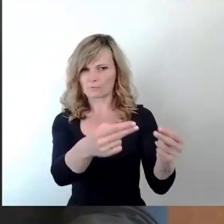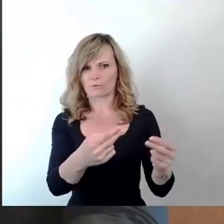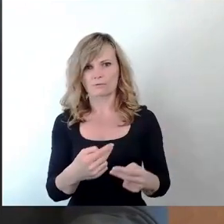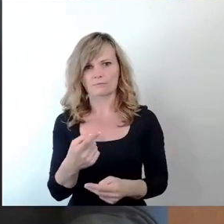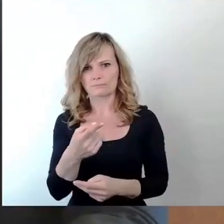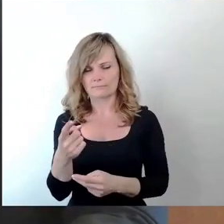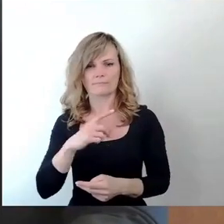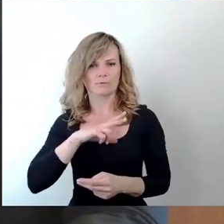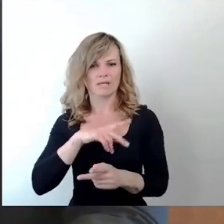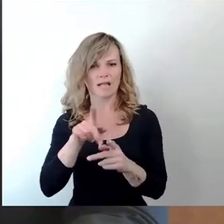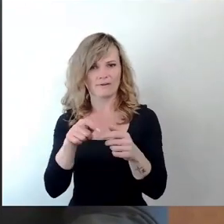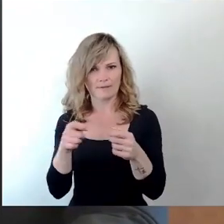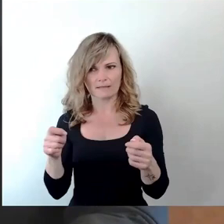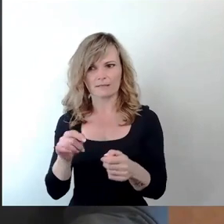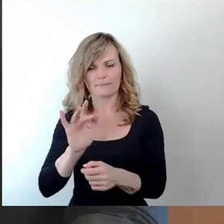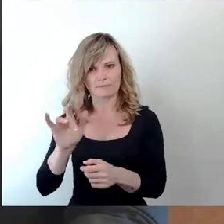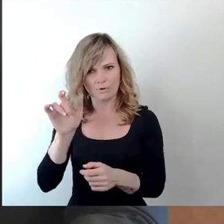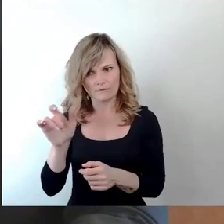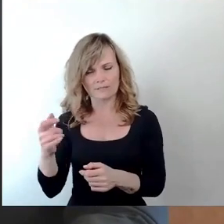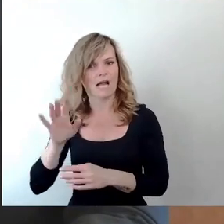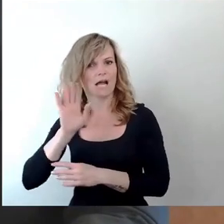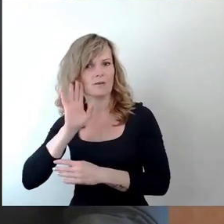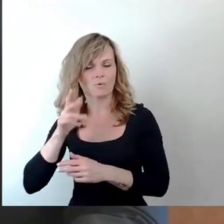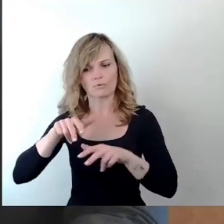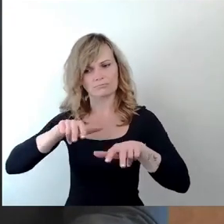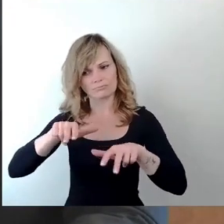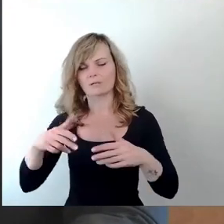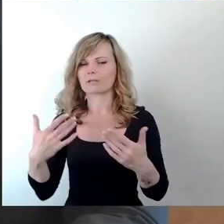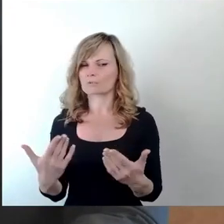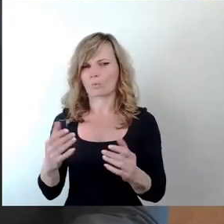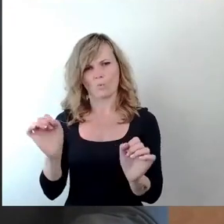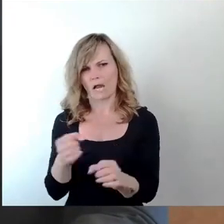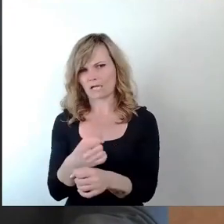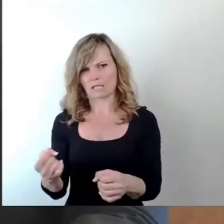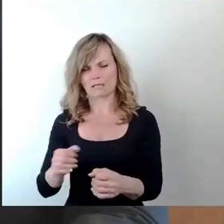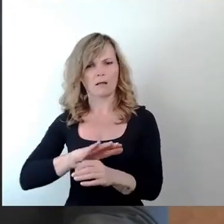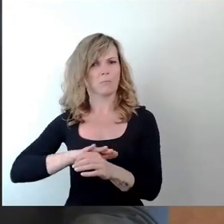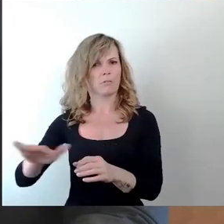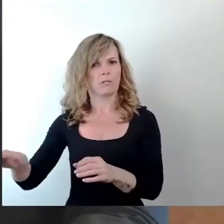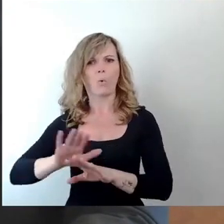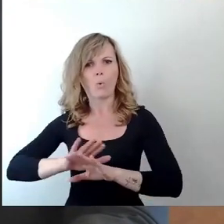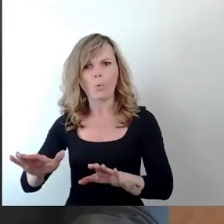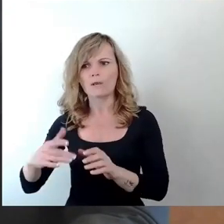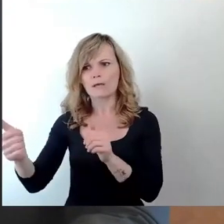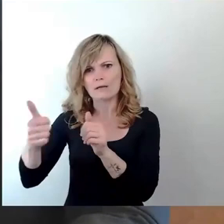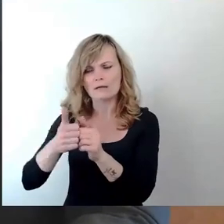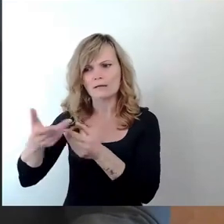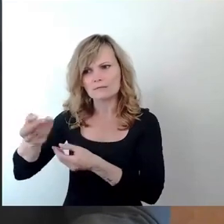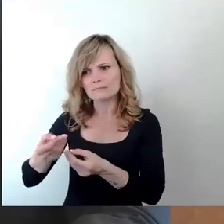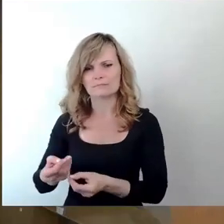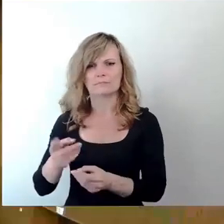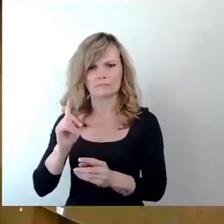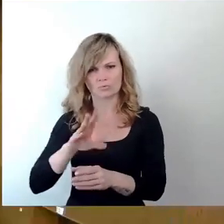Sozialverbände und der Betroffenen initiieren. So kann man das nicht machen, ohne dass man überhaupt mit den Betroffenen gesprochen hat. Danke. Okay,